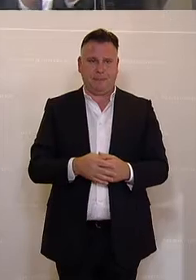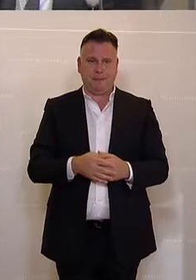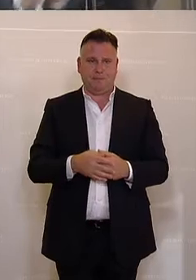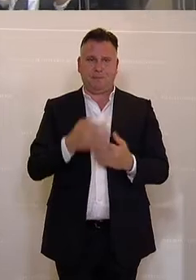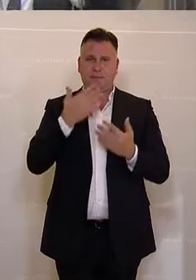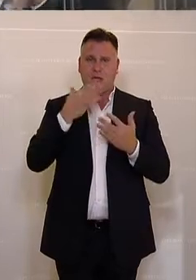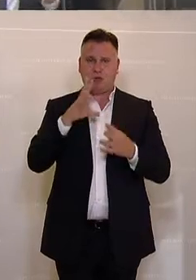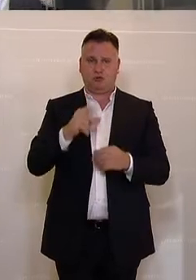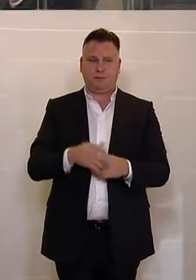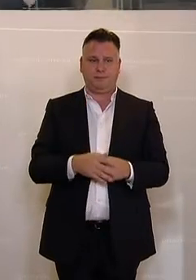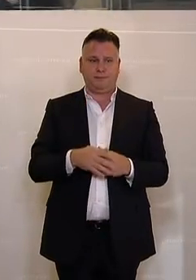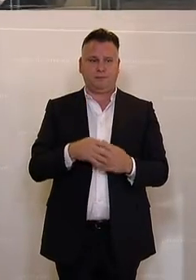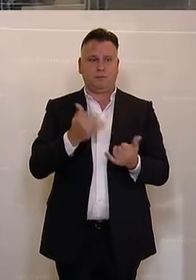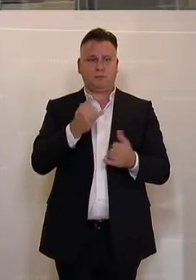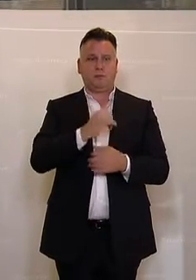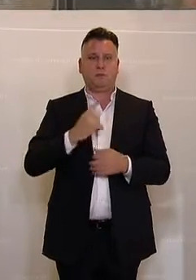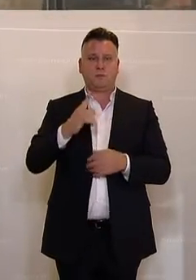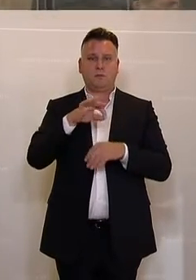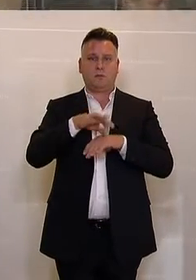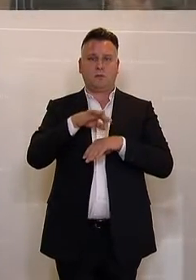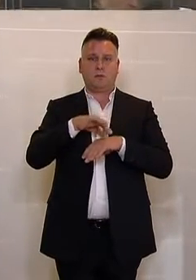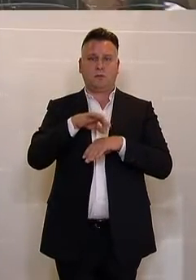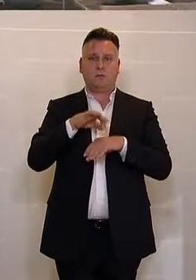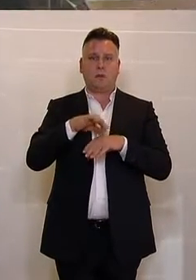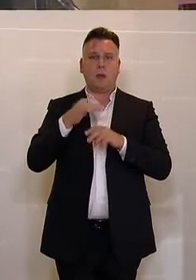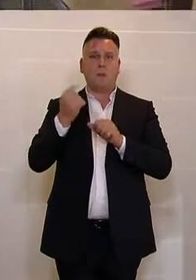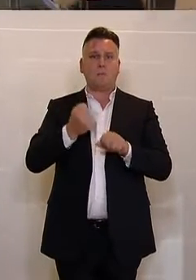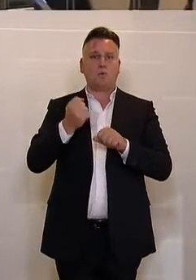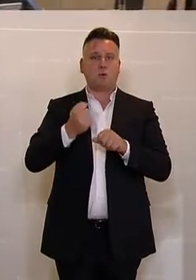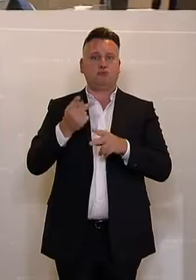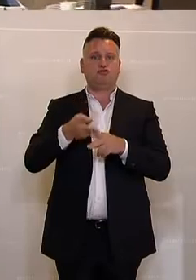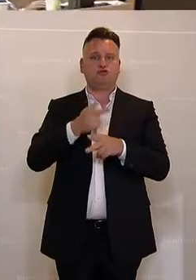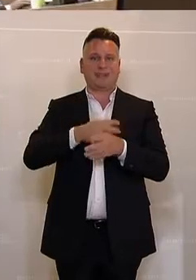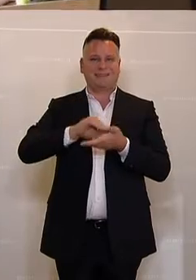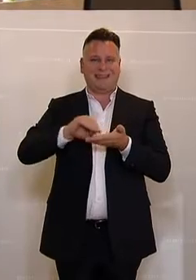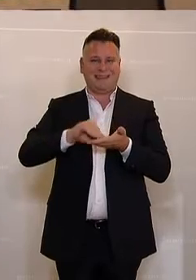Zu einer Stellungnahme nun Herr Dr. Magnus Brunner. Bitte, Herr Staatssekretär, bitteschön.